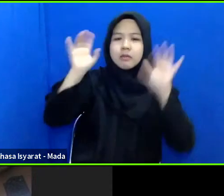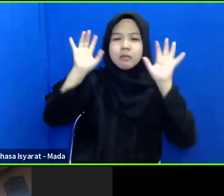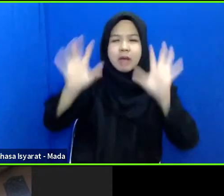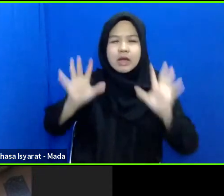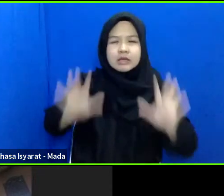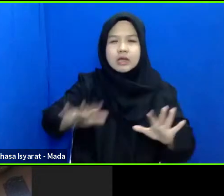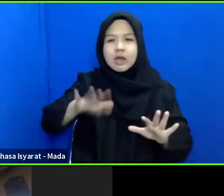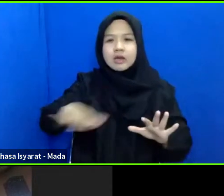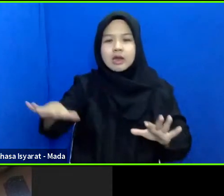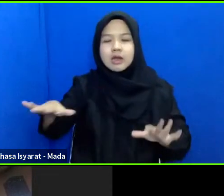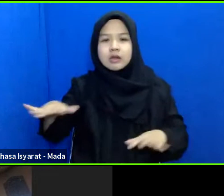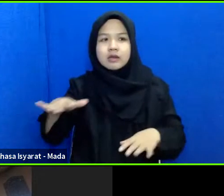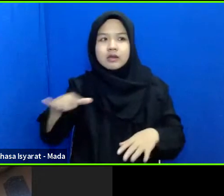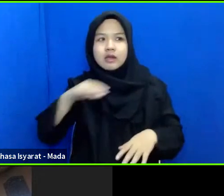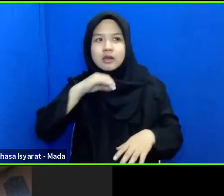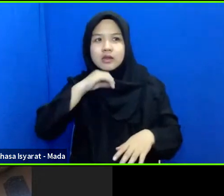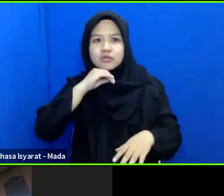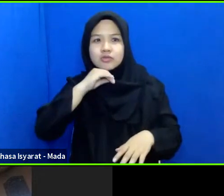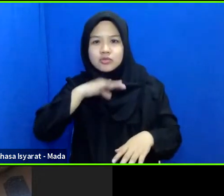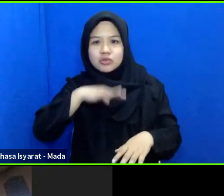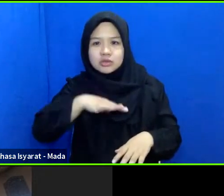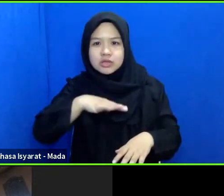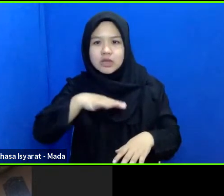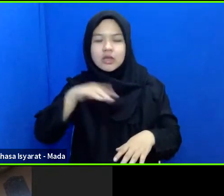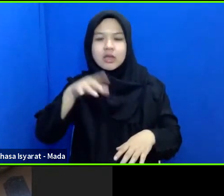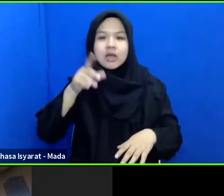lanjut usia dan bahkan ada disability